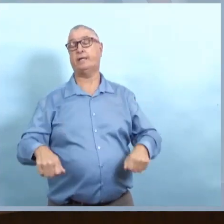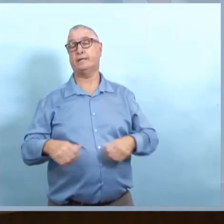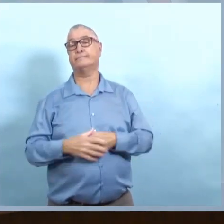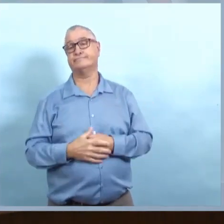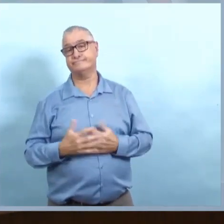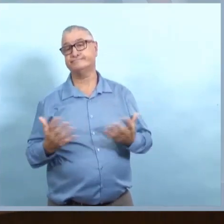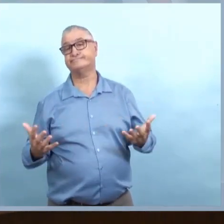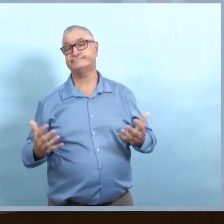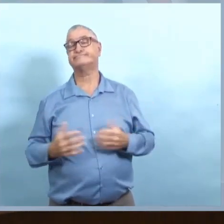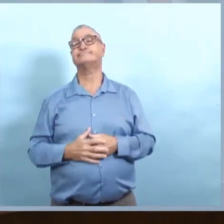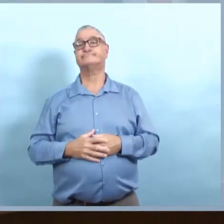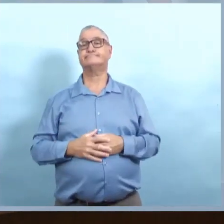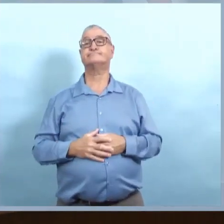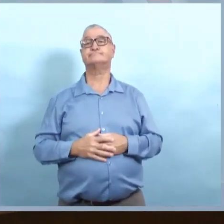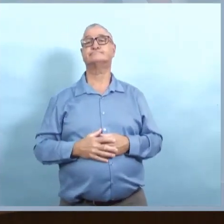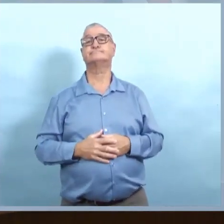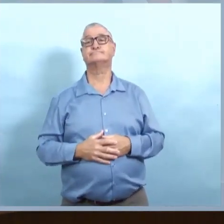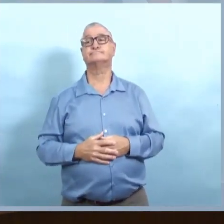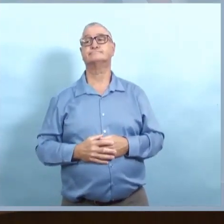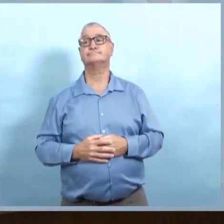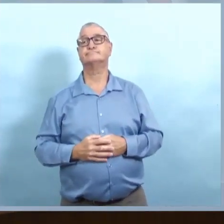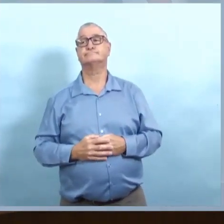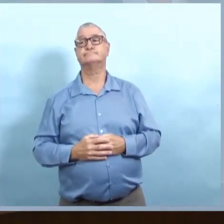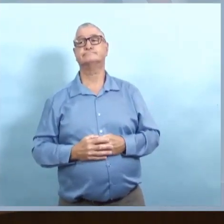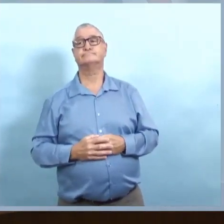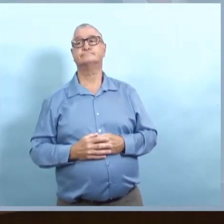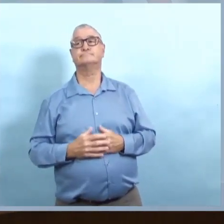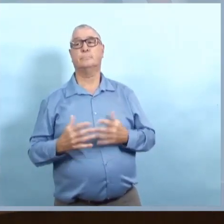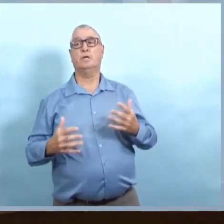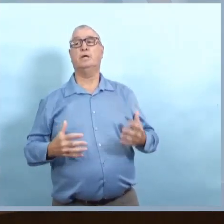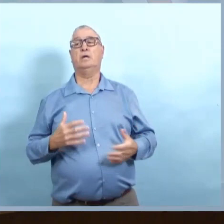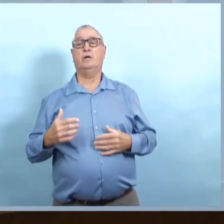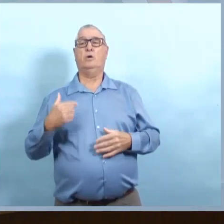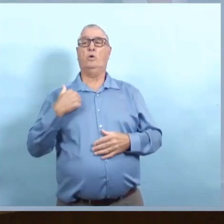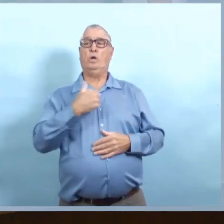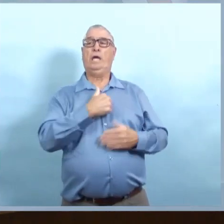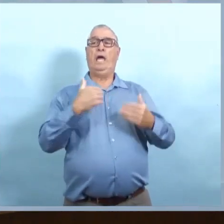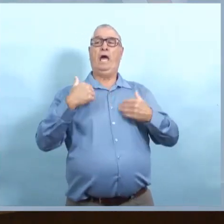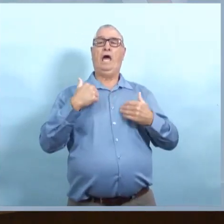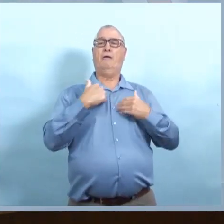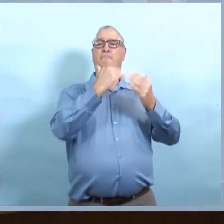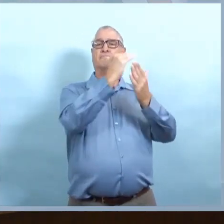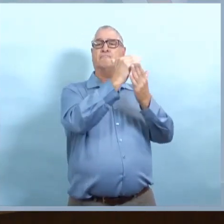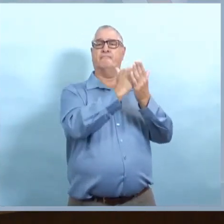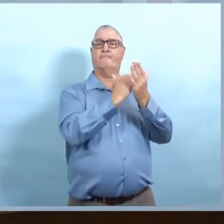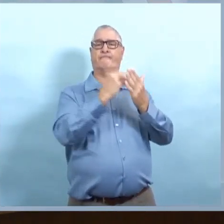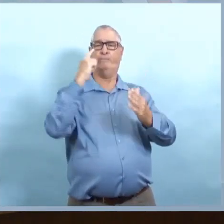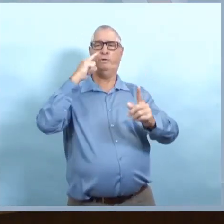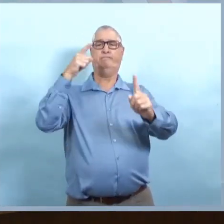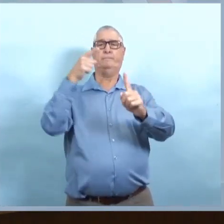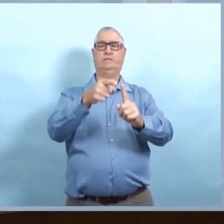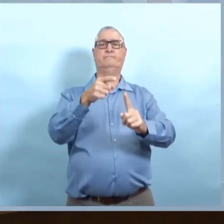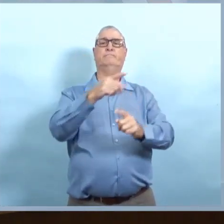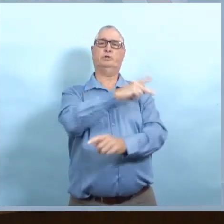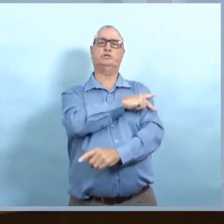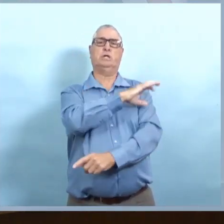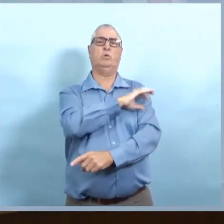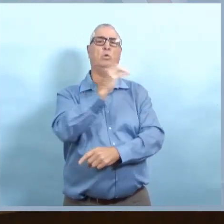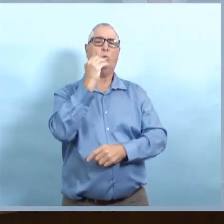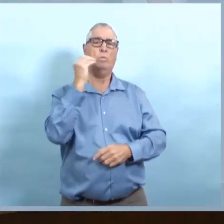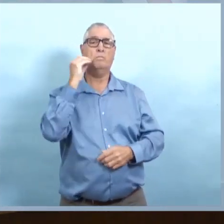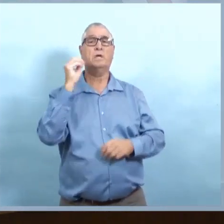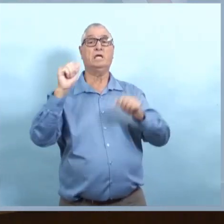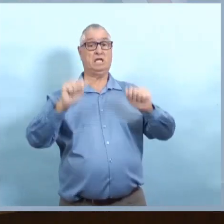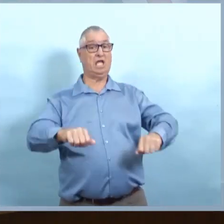dans les foyers de soins personnels, dans d'autres milieux de travail. C'est simplement un lien à cela. Donc, je crois que si